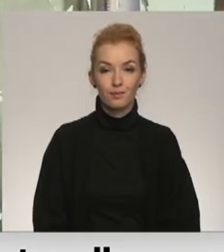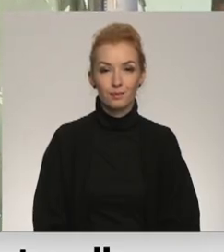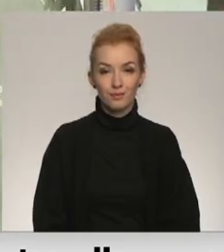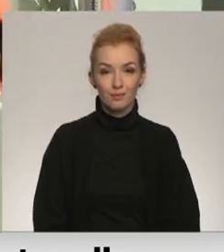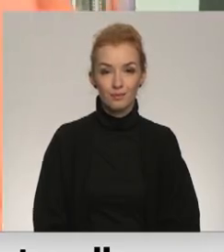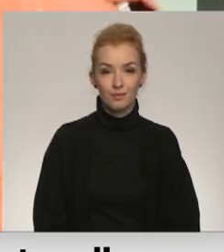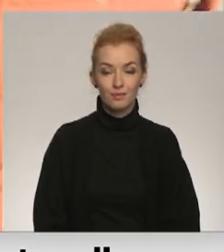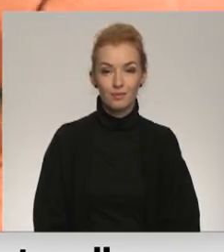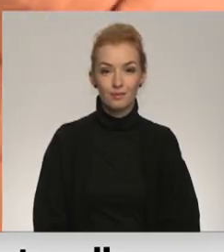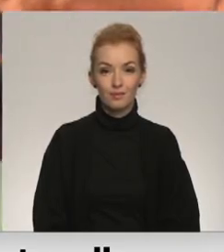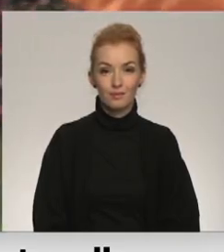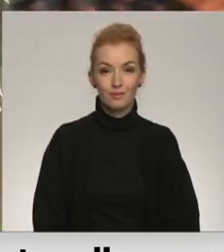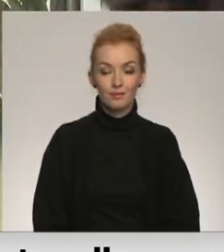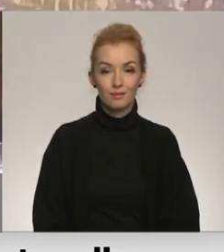Slākvīs televīzija.